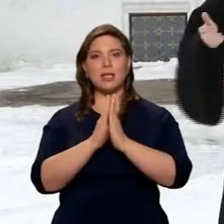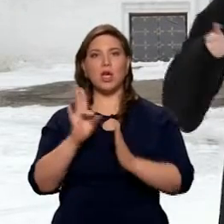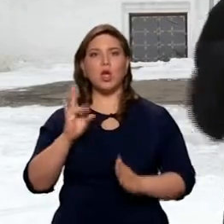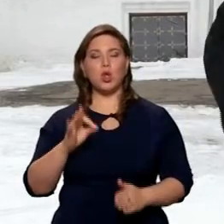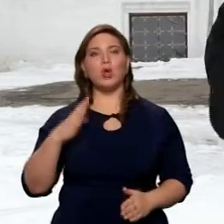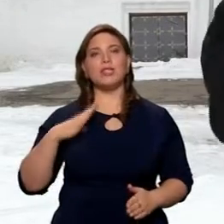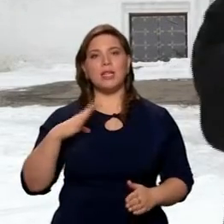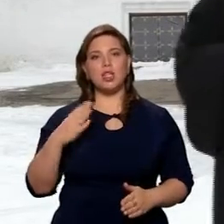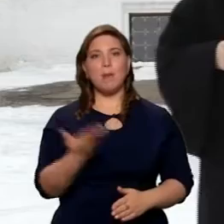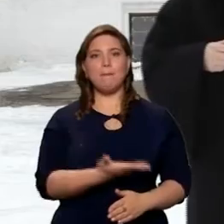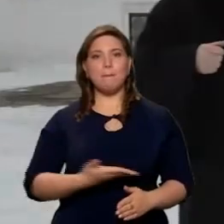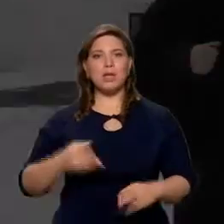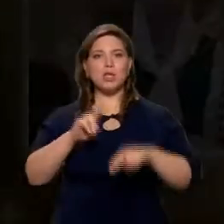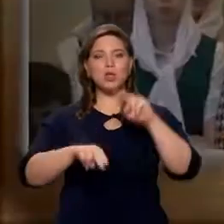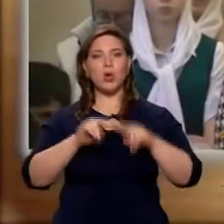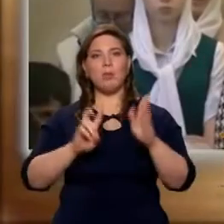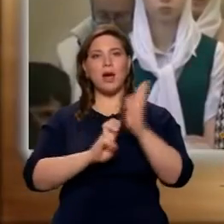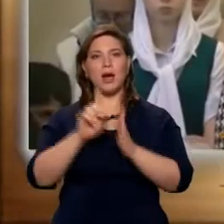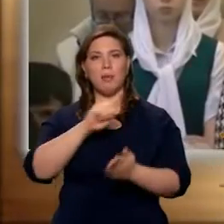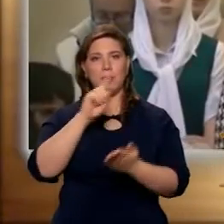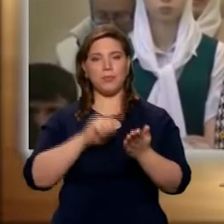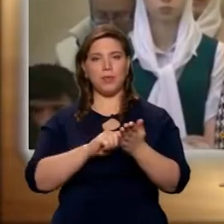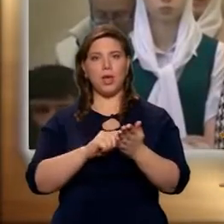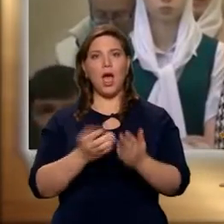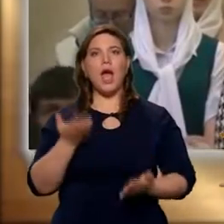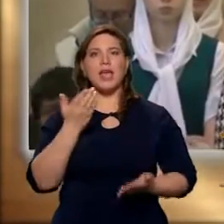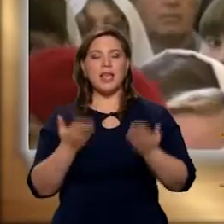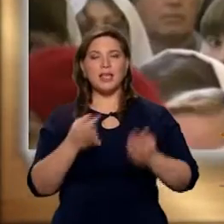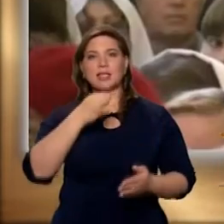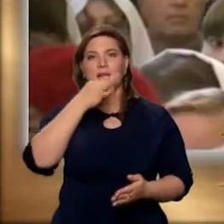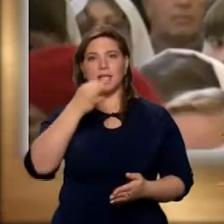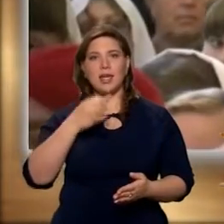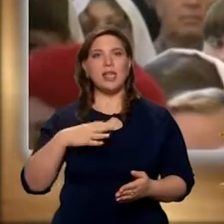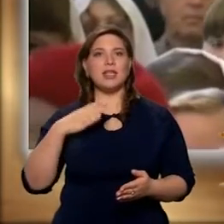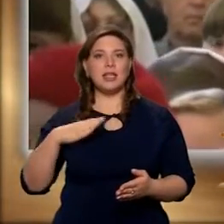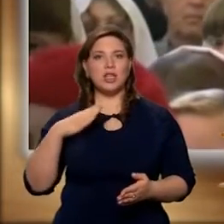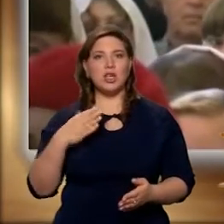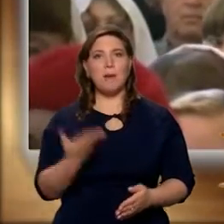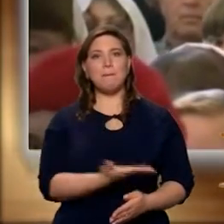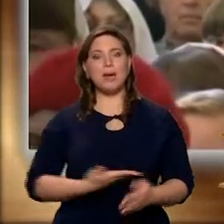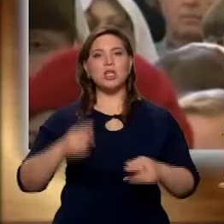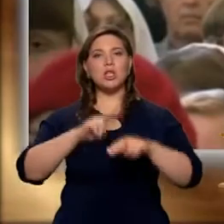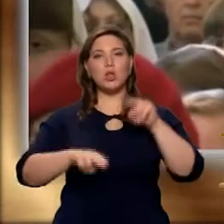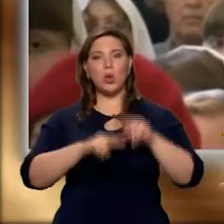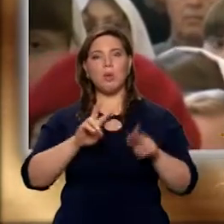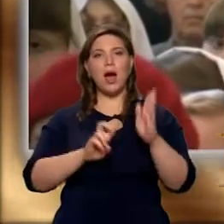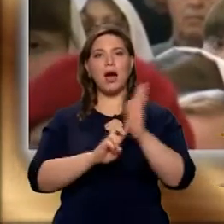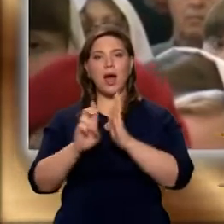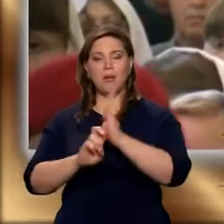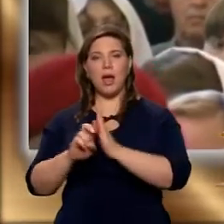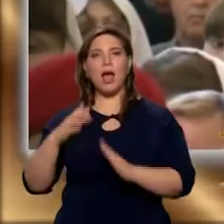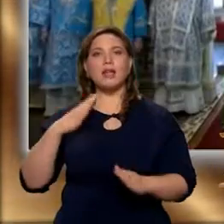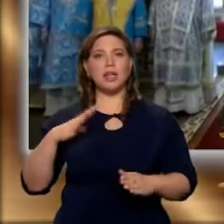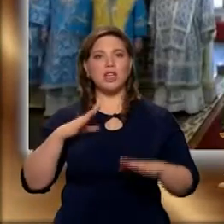зачем мы строим храмы? Если сказать, зачем мы строим храмы, зачем мы проповедуем